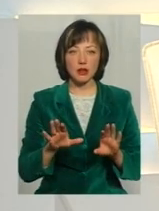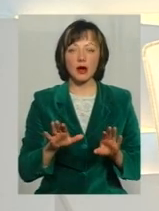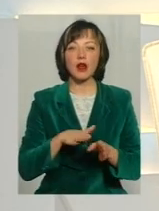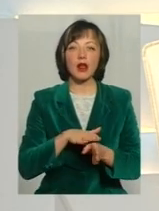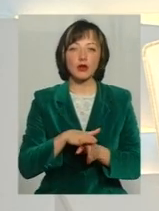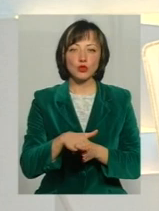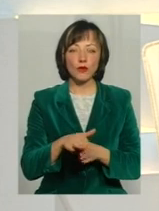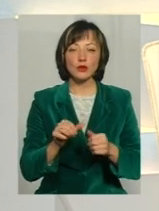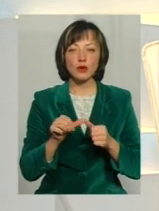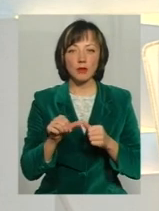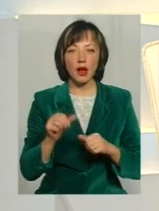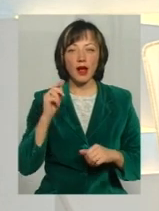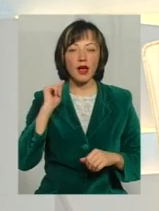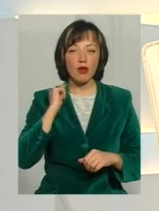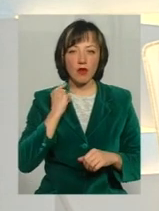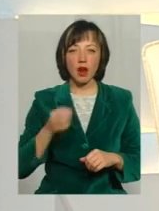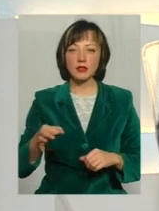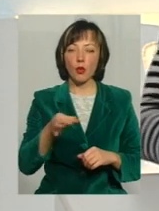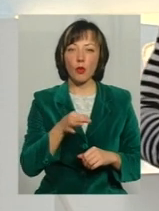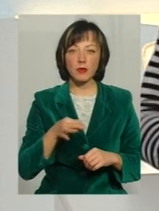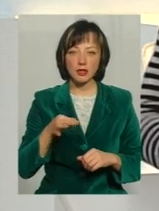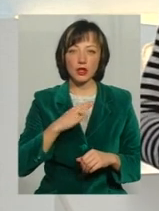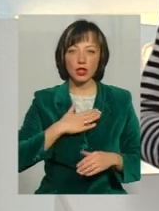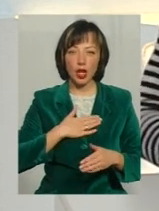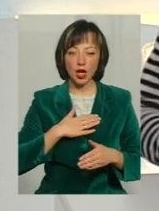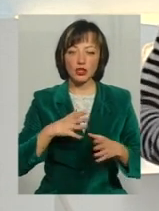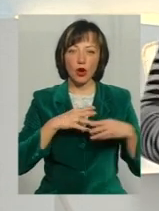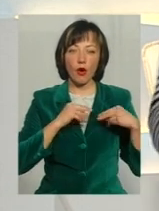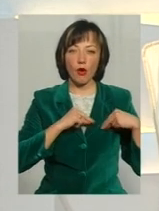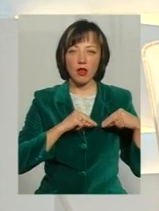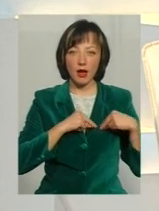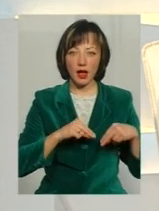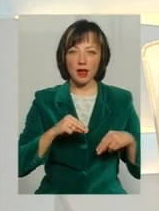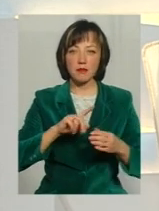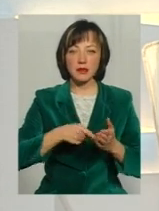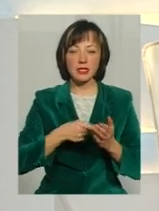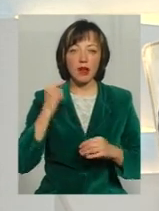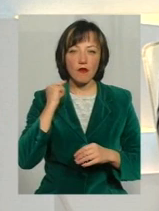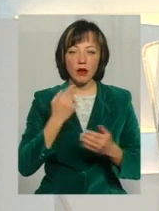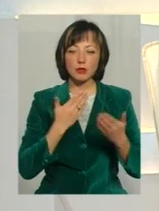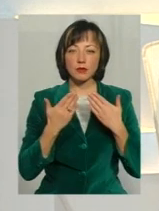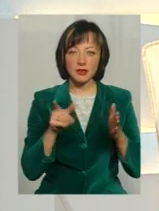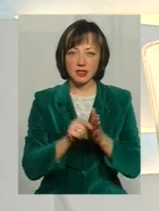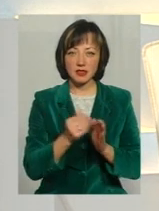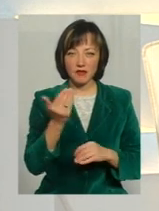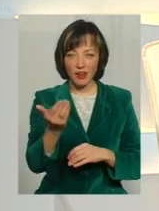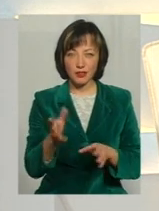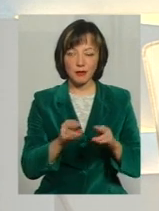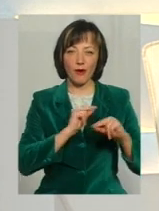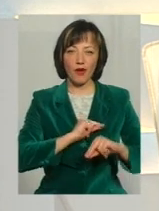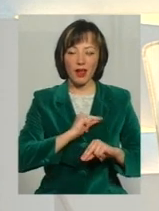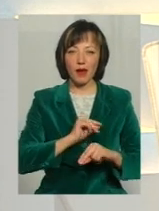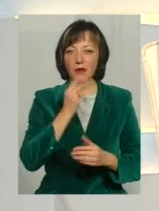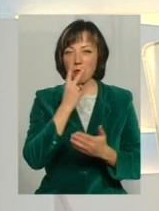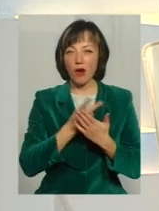реалізовується зокрема у Кіровоградській області І наші колеги із Кропивницького поспілкувалися з вашими колегами І